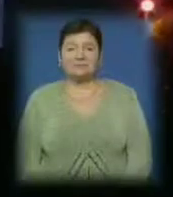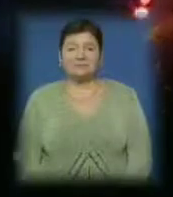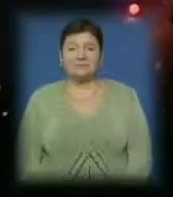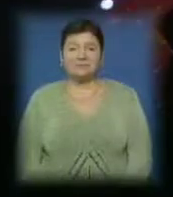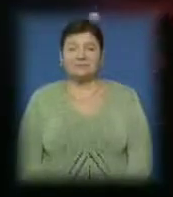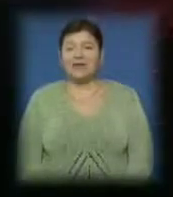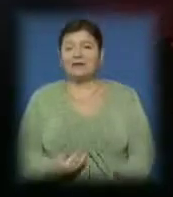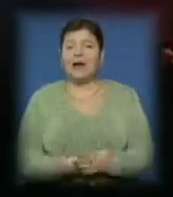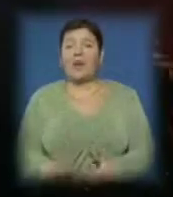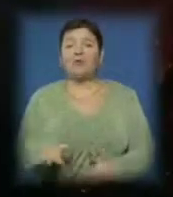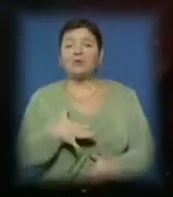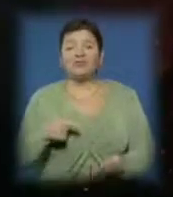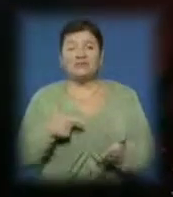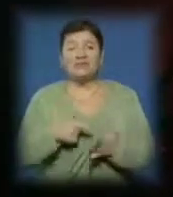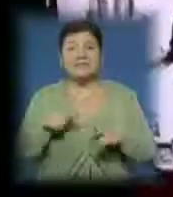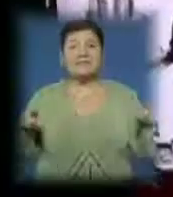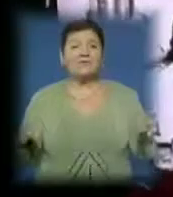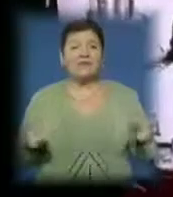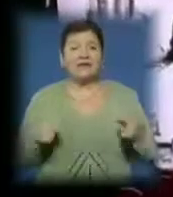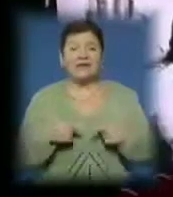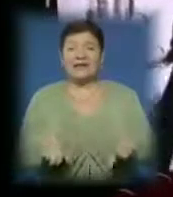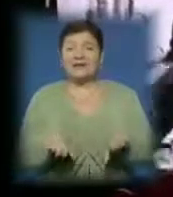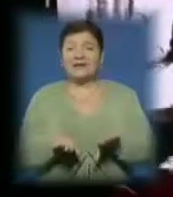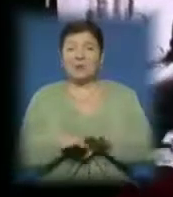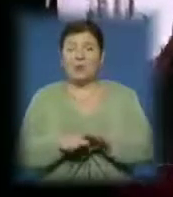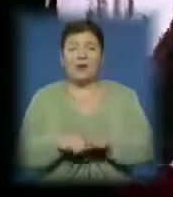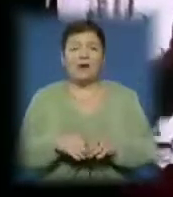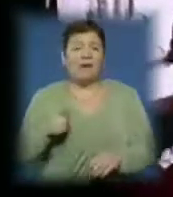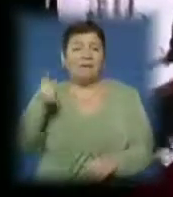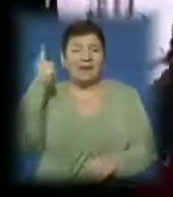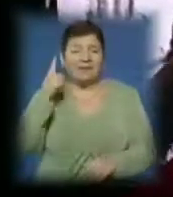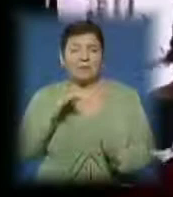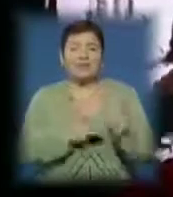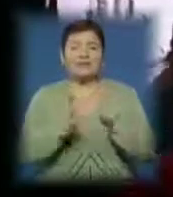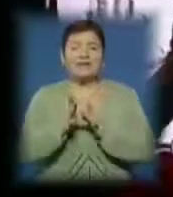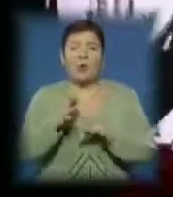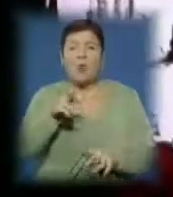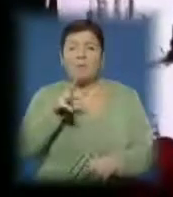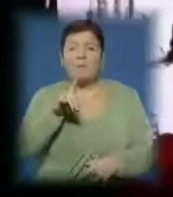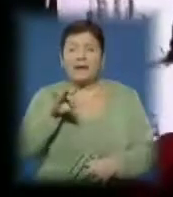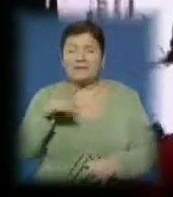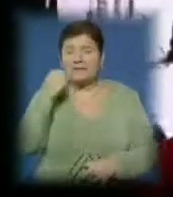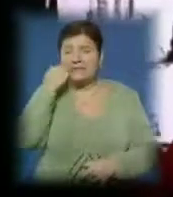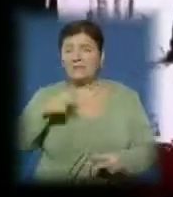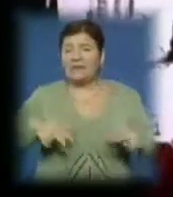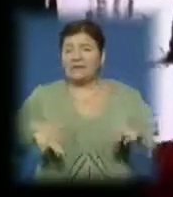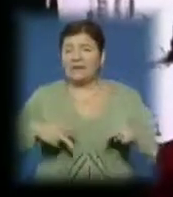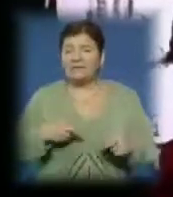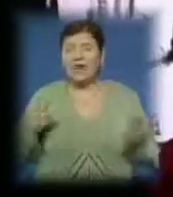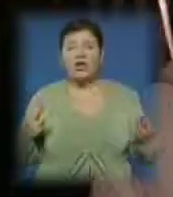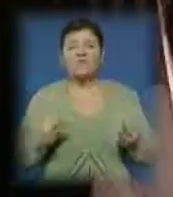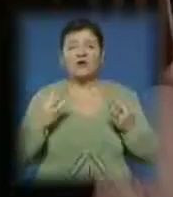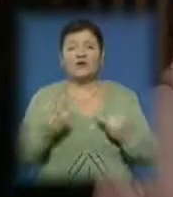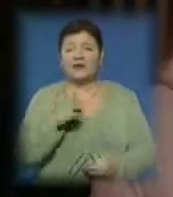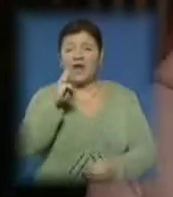На площі міста відтворили у пісочній анімації легенду про Святого Мартина. А ще додали настрої, старовані танці та вогняне шоу.